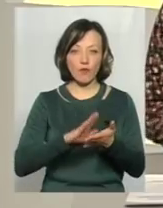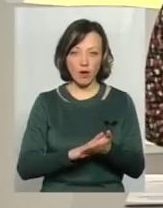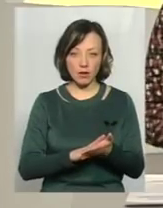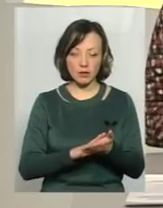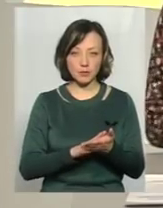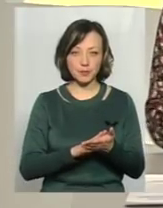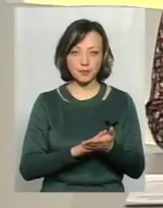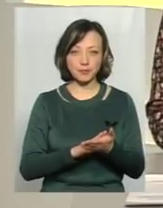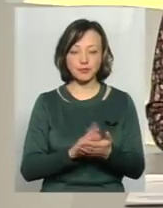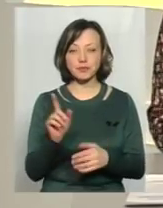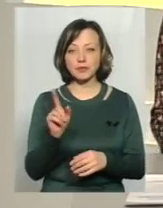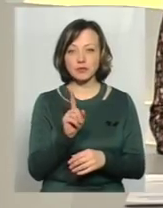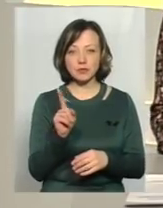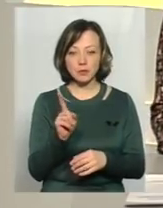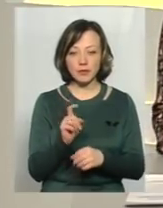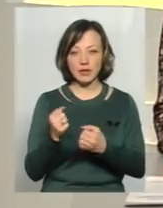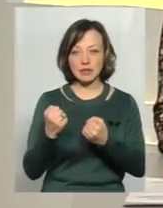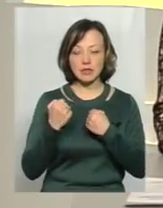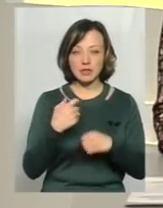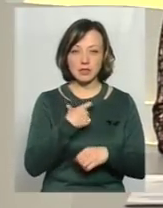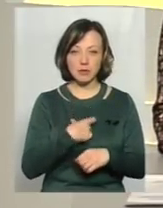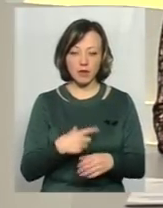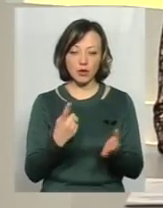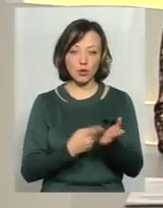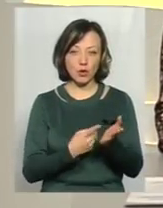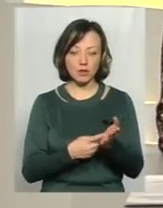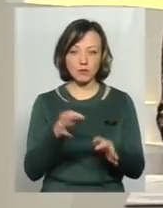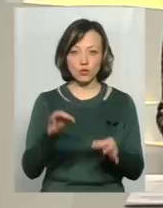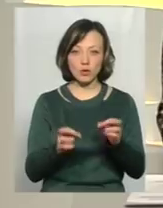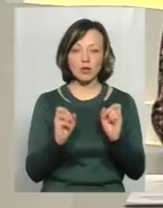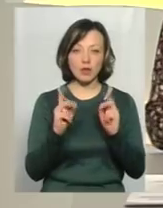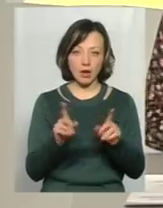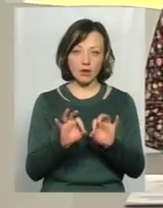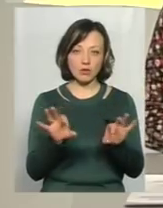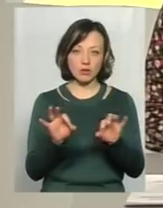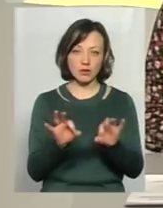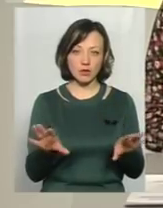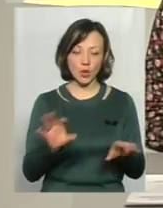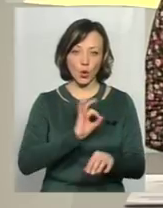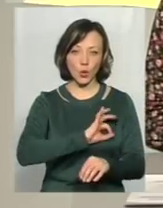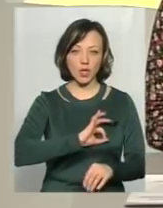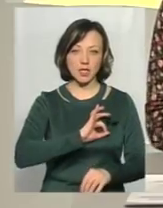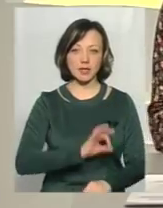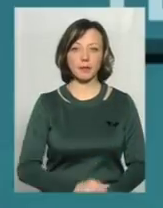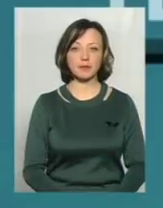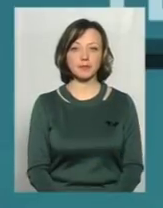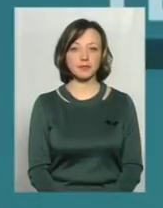для того, щоб побезпечити себе потім і свої докази у суді. Як? Зараз ще один коментар юриста.